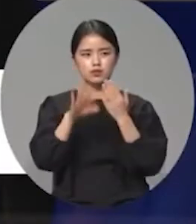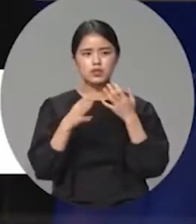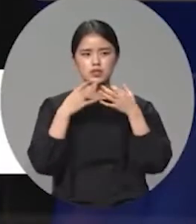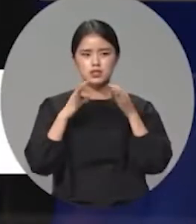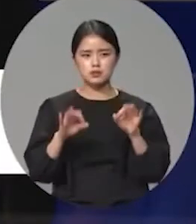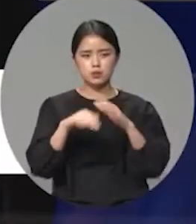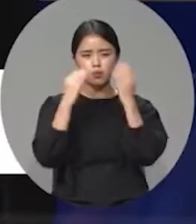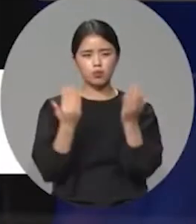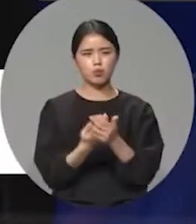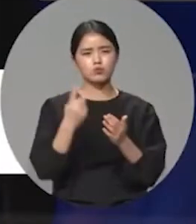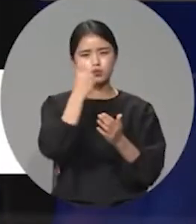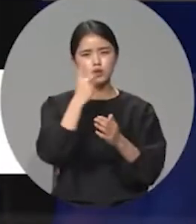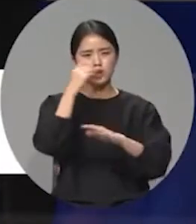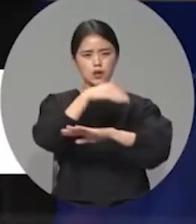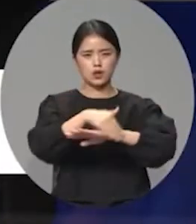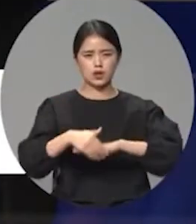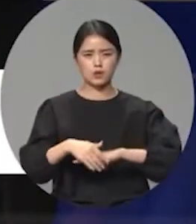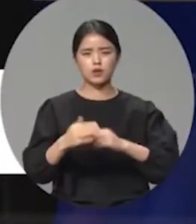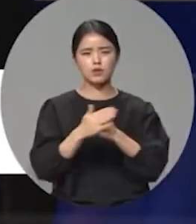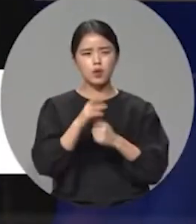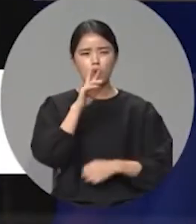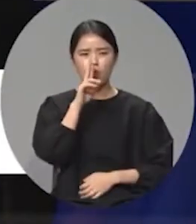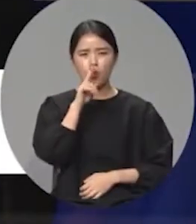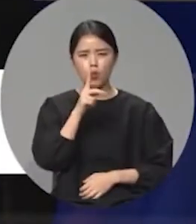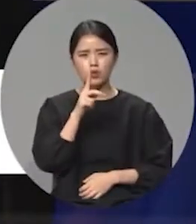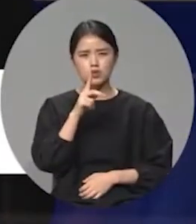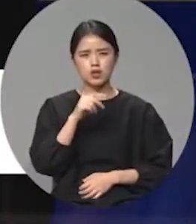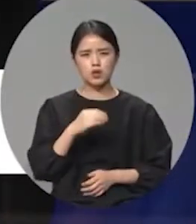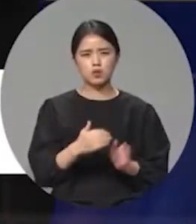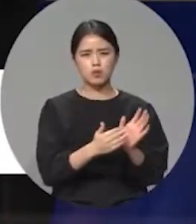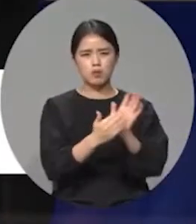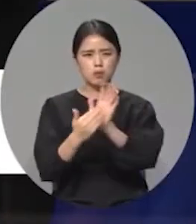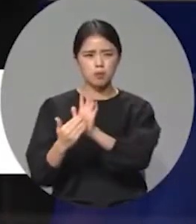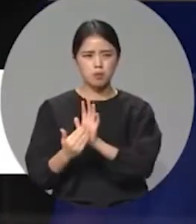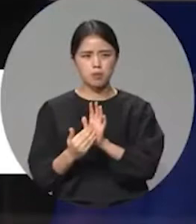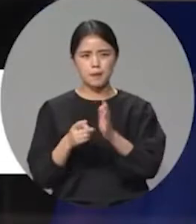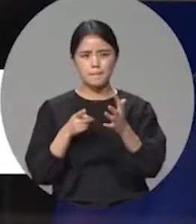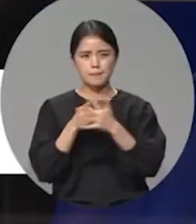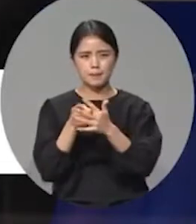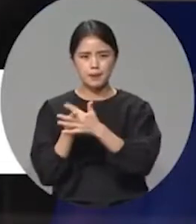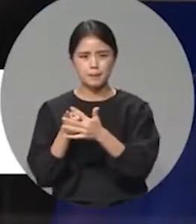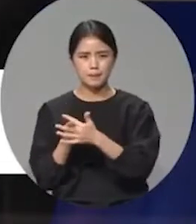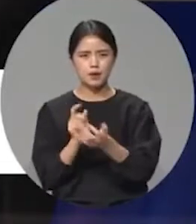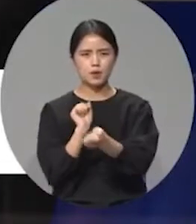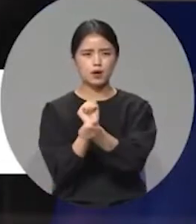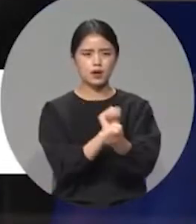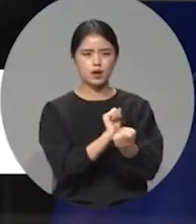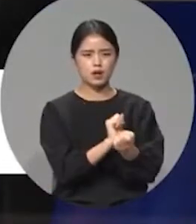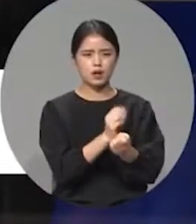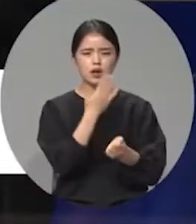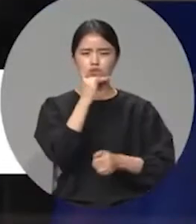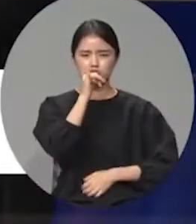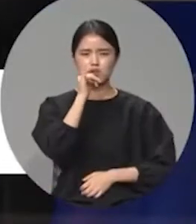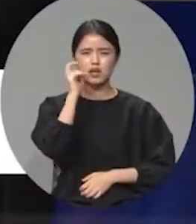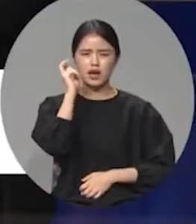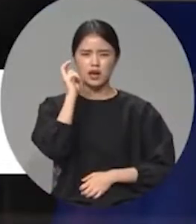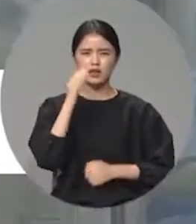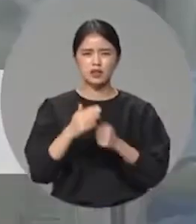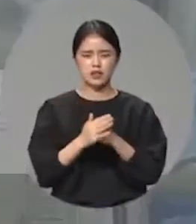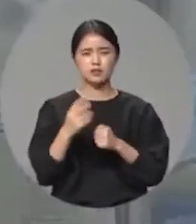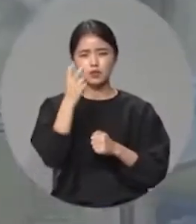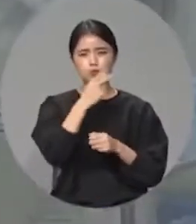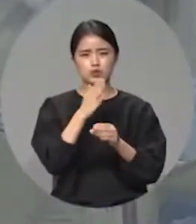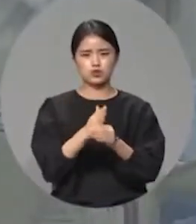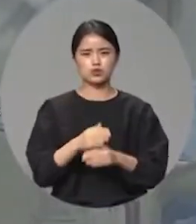전수조사를 할 계획입니다. 그래서 혹여라도 저희가 방역망을 뚫고 나간 오미크론 확진자가 있을까 싶어서 그걸 좀 조사하는 것입니다.